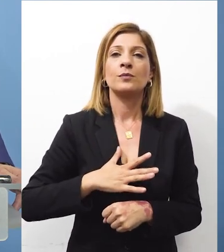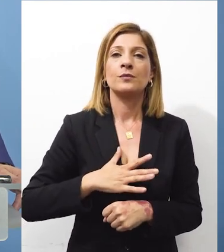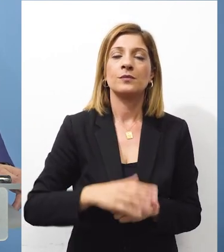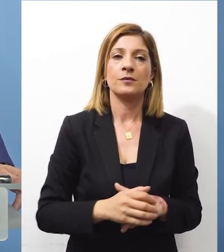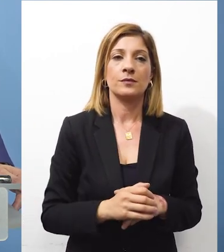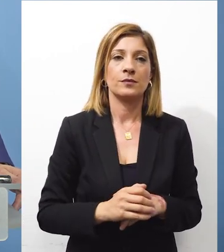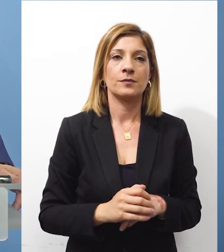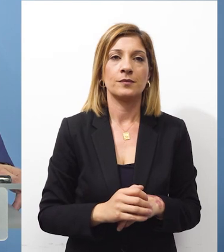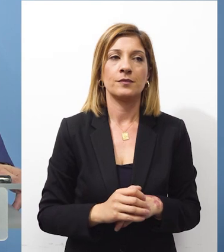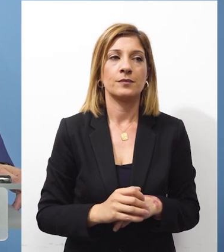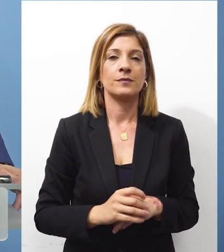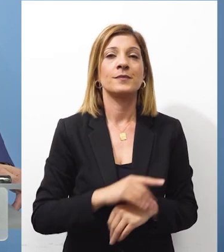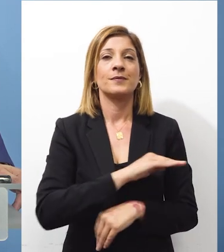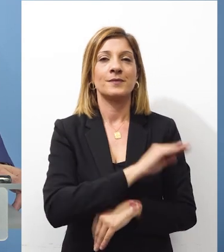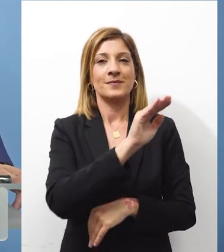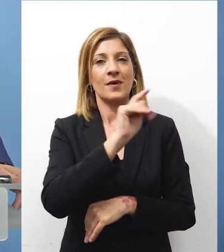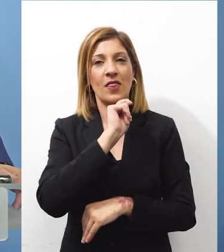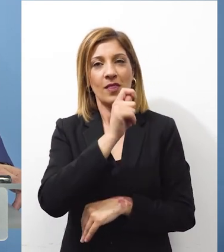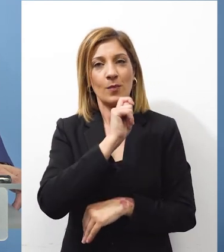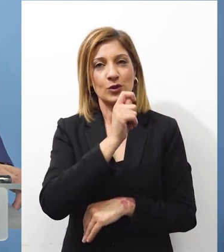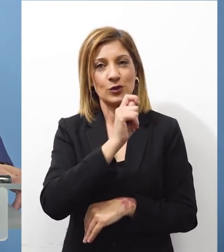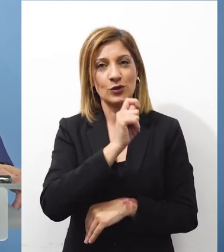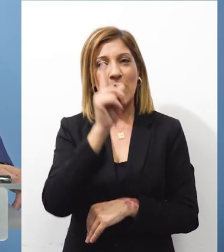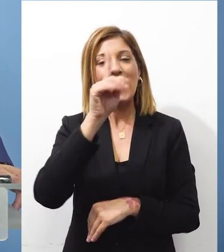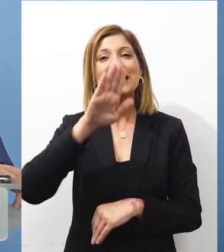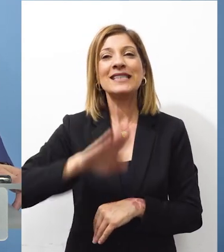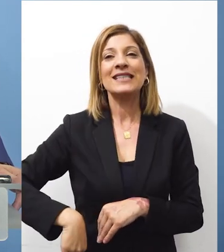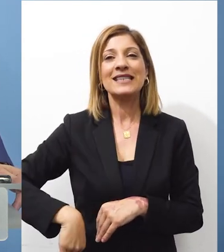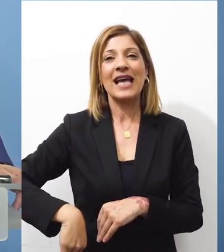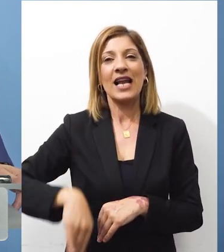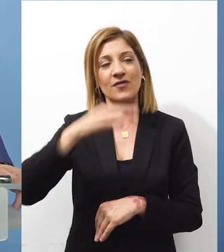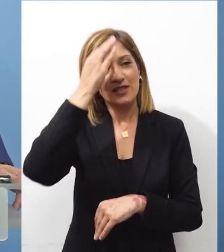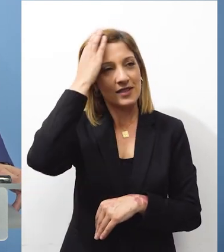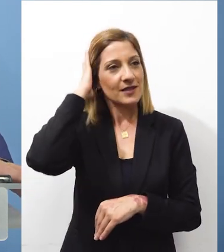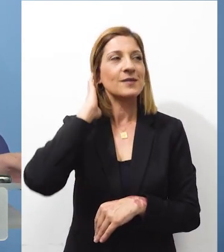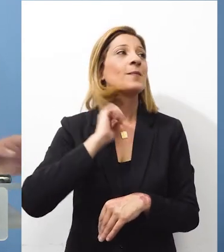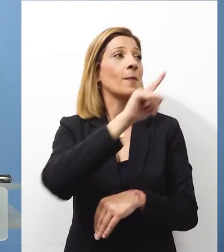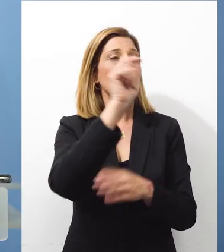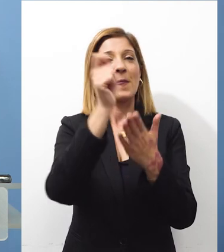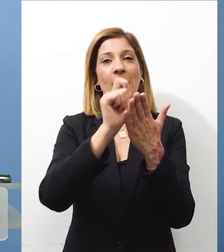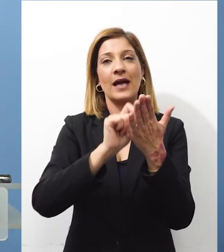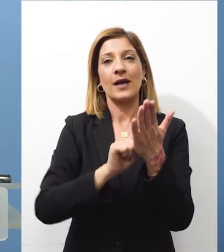χώρου για μετεστέγαση των φαρμάκων Επιτρέψτε με ένα τελευταίο Και αν θέλετε σημειώστε